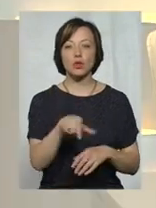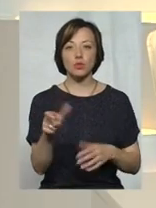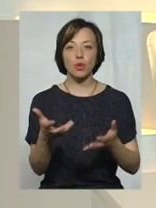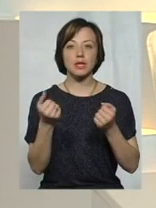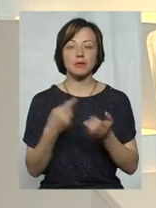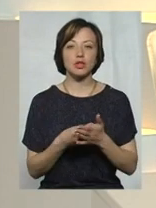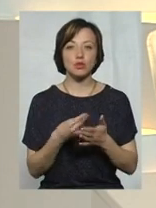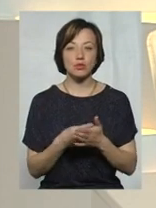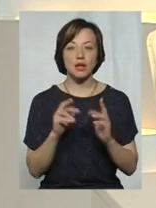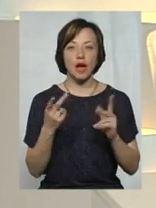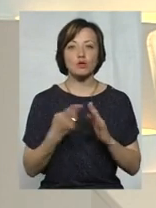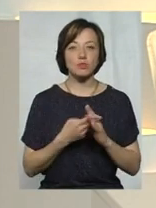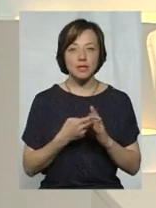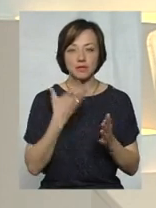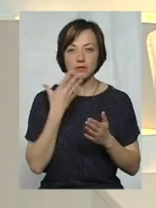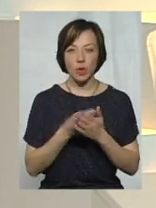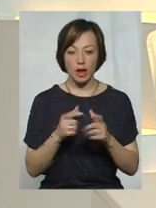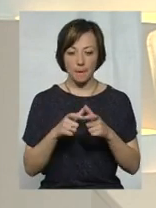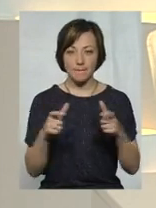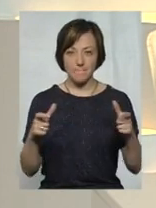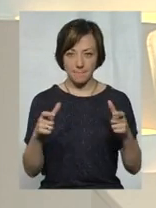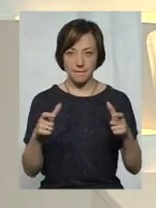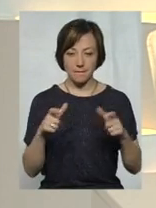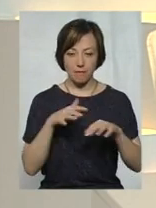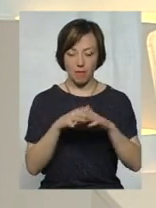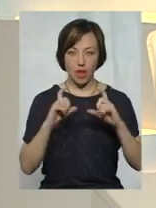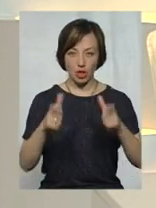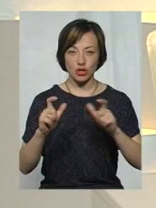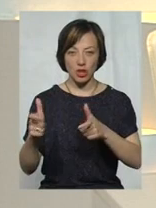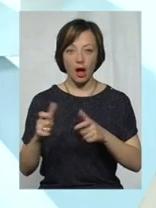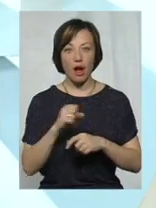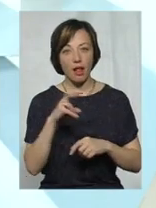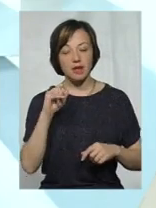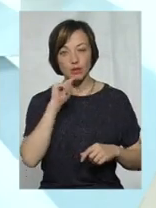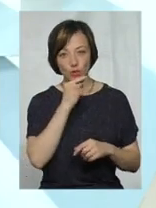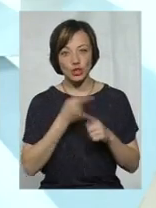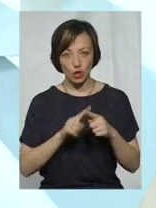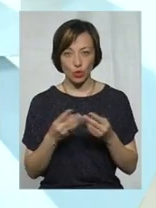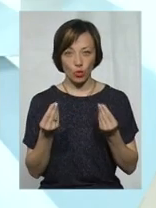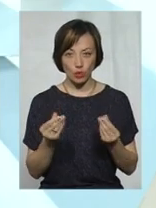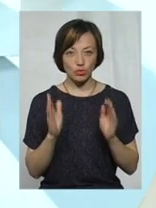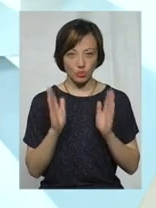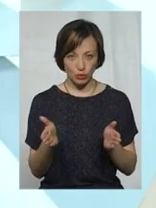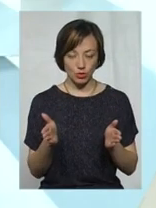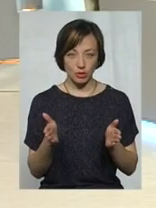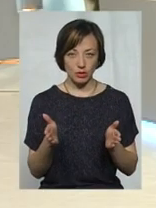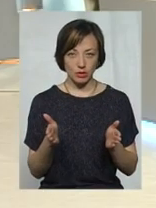як субсидію в своїх платіжках, але зекономили. Чи ці гроші будуть,